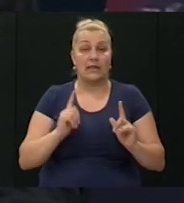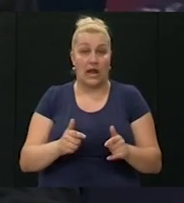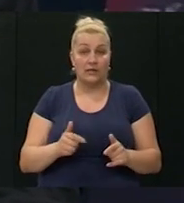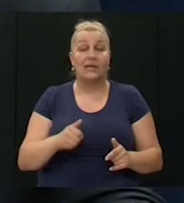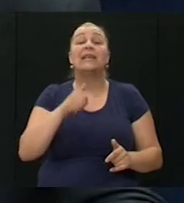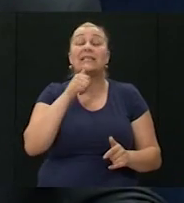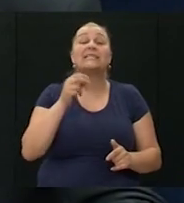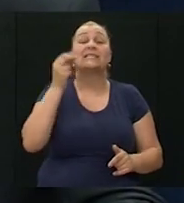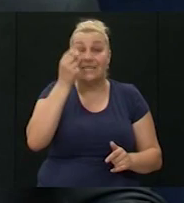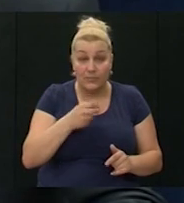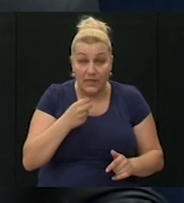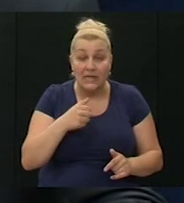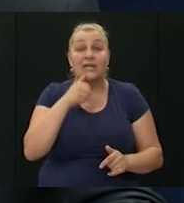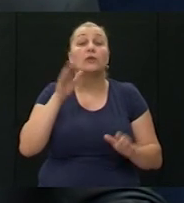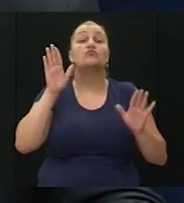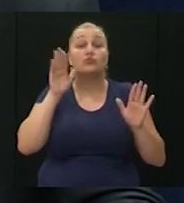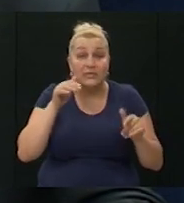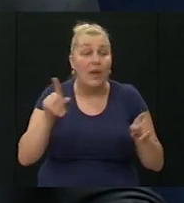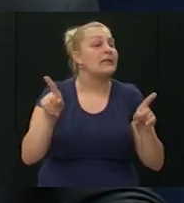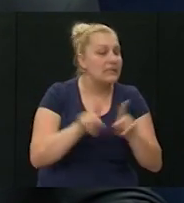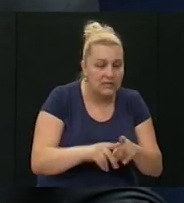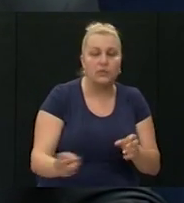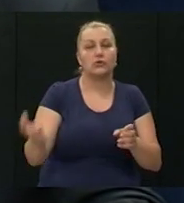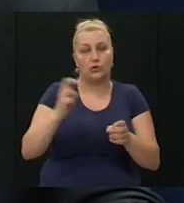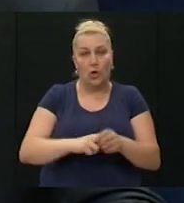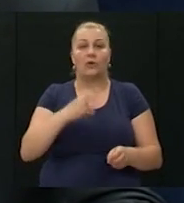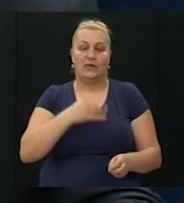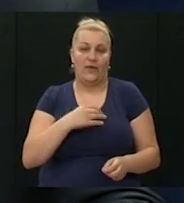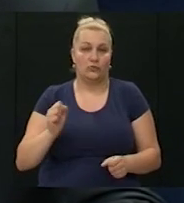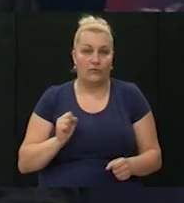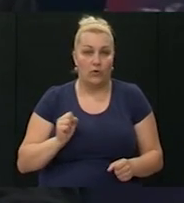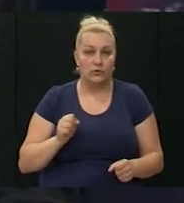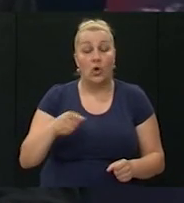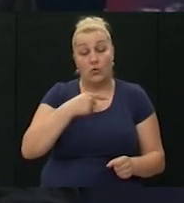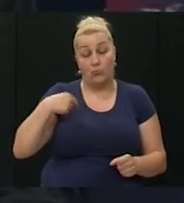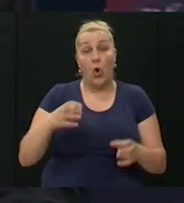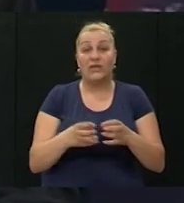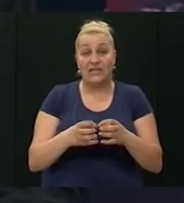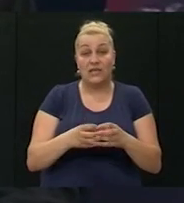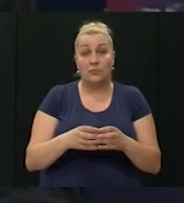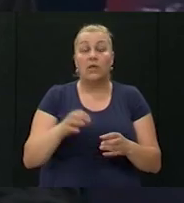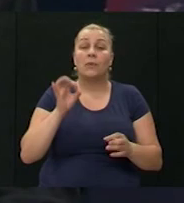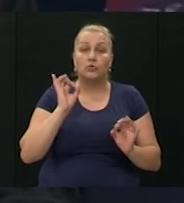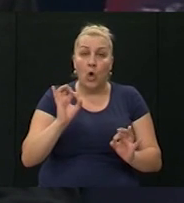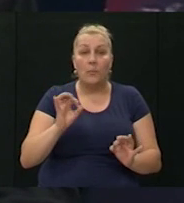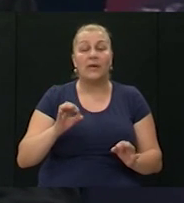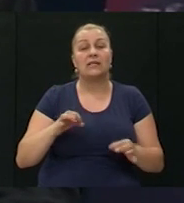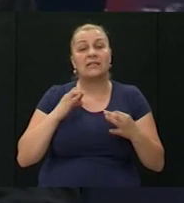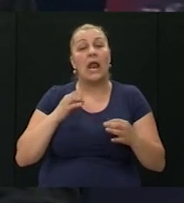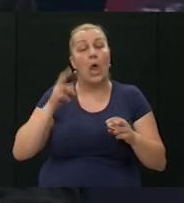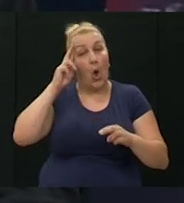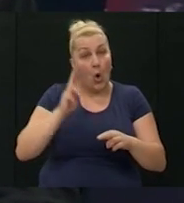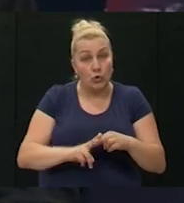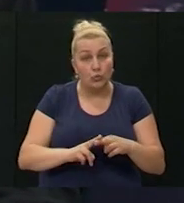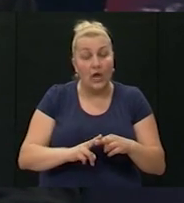musliman u hrvatsku vojsku. Da, svi moji, dakle, moj tim je donosio zrele odluke, ja mislim i danas, zrele odluke,